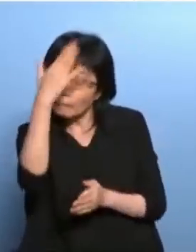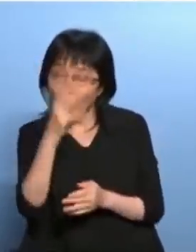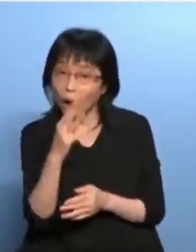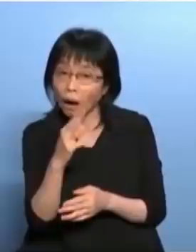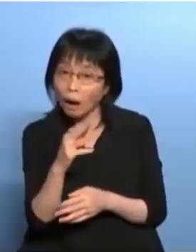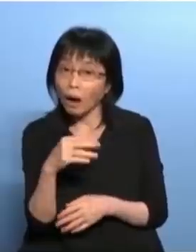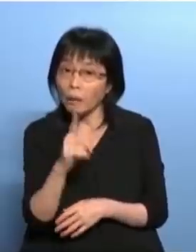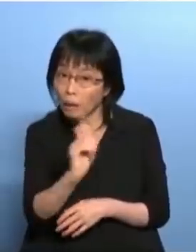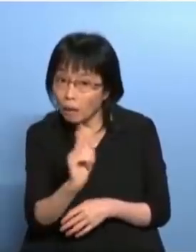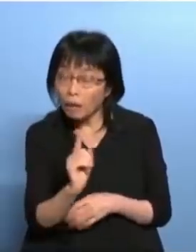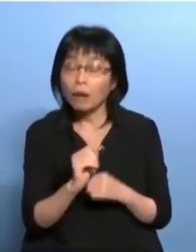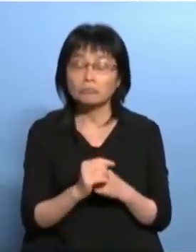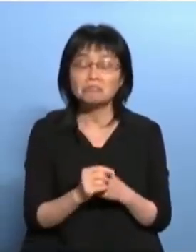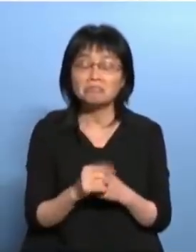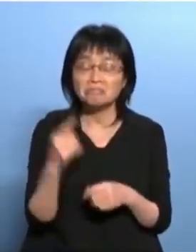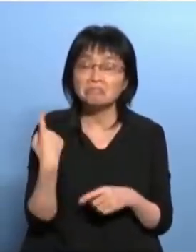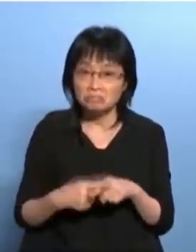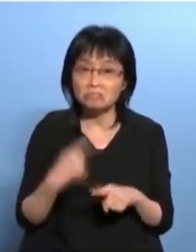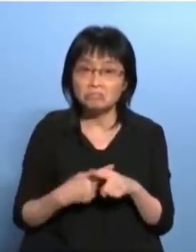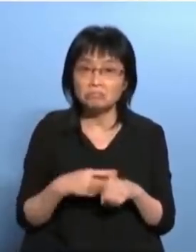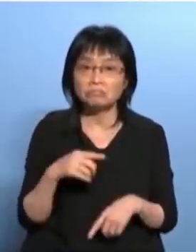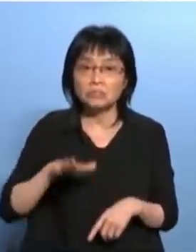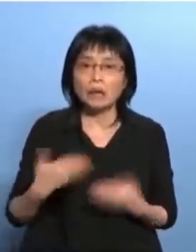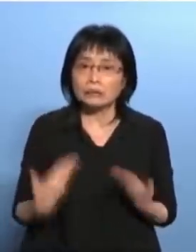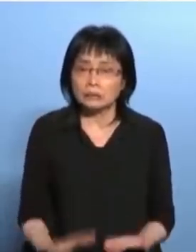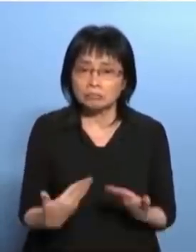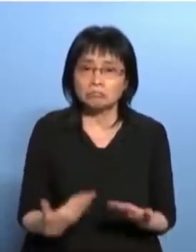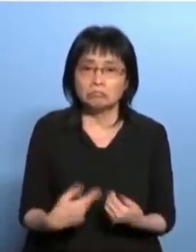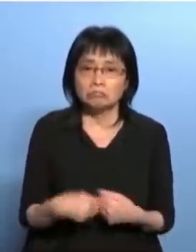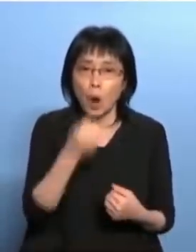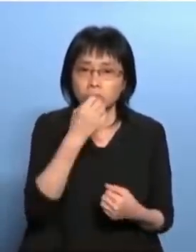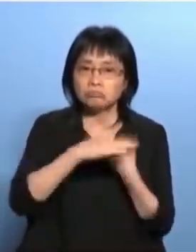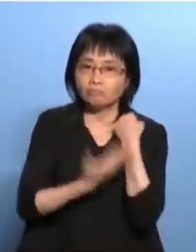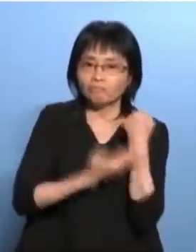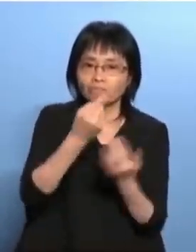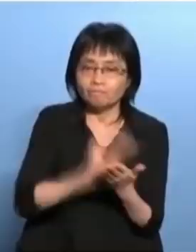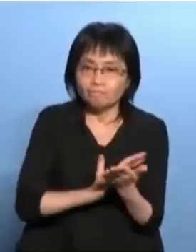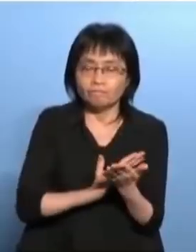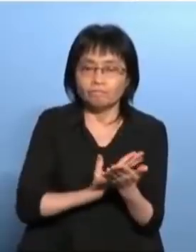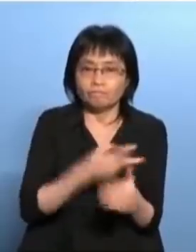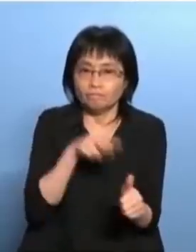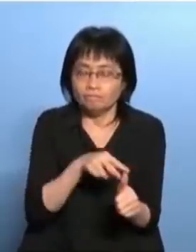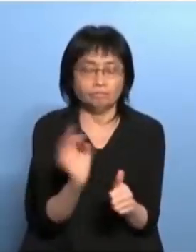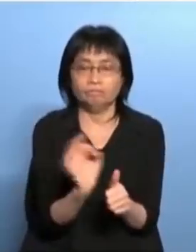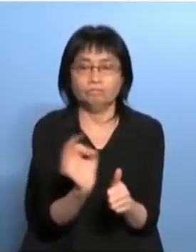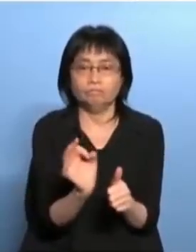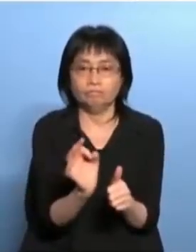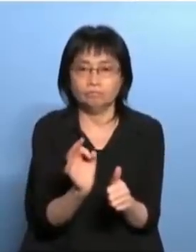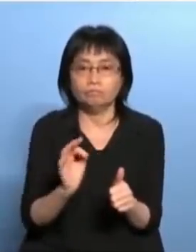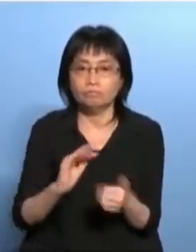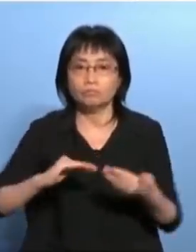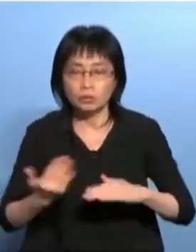了法治已经是将警察变为这个国安